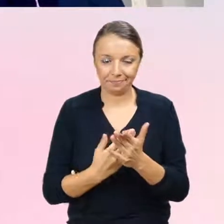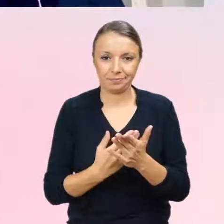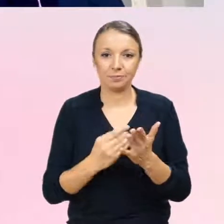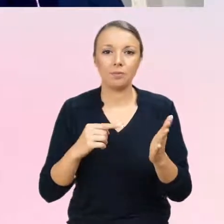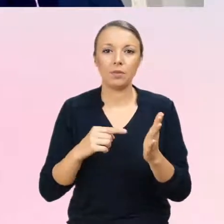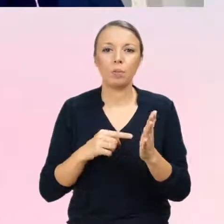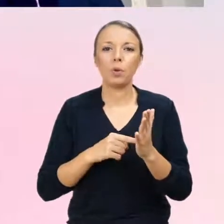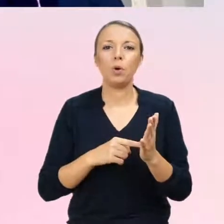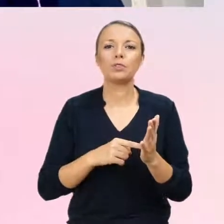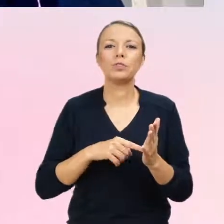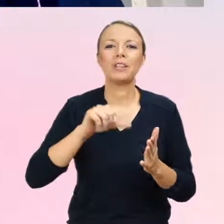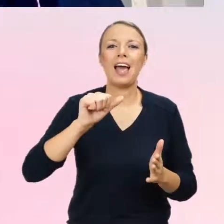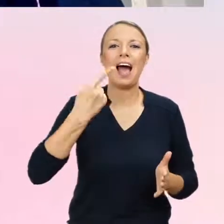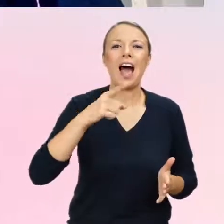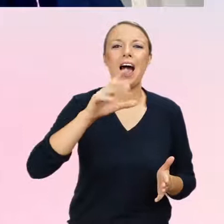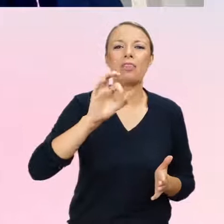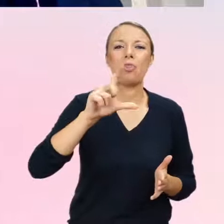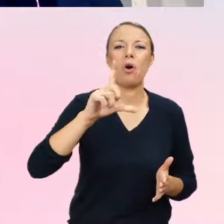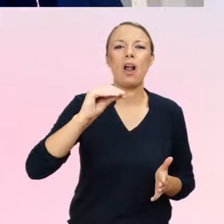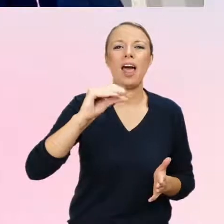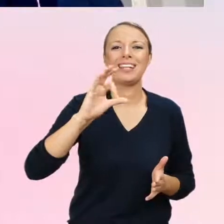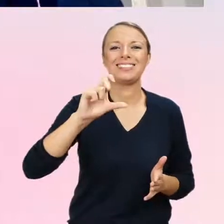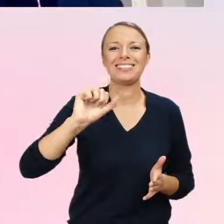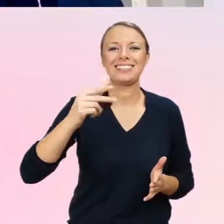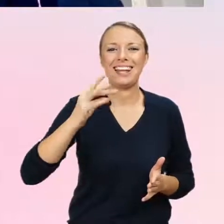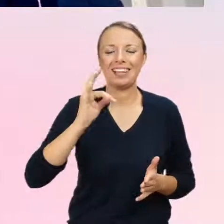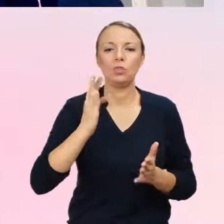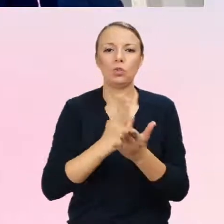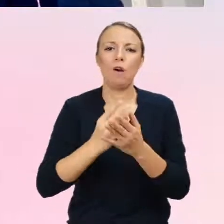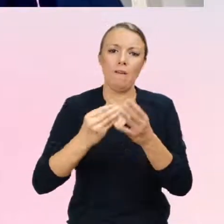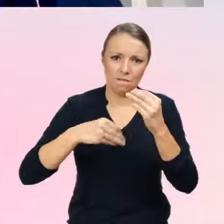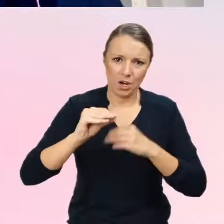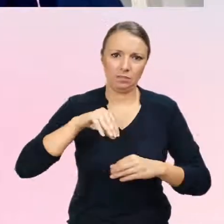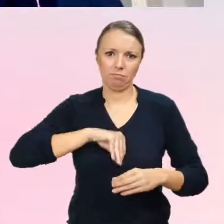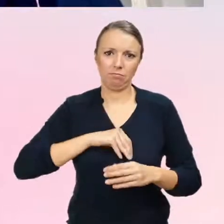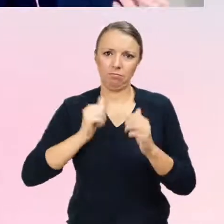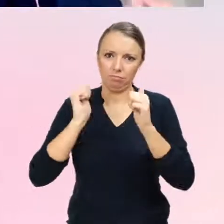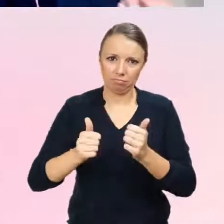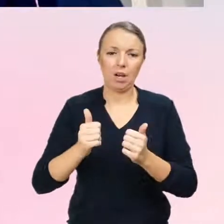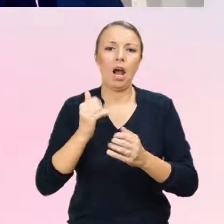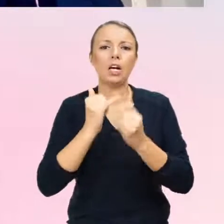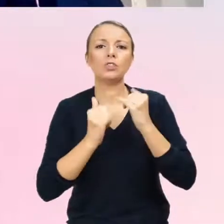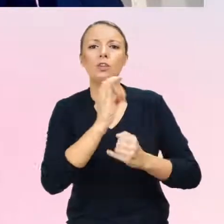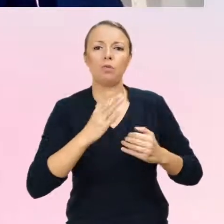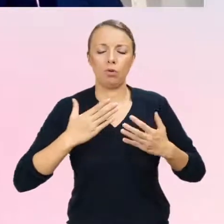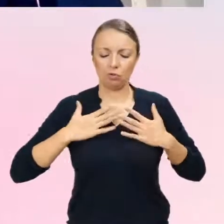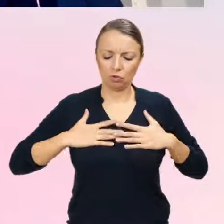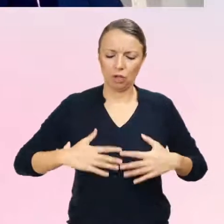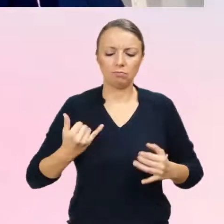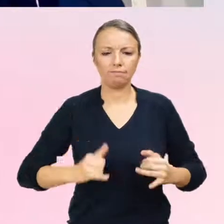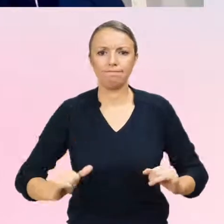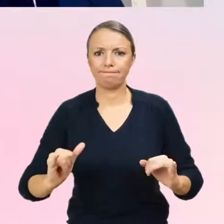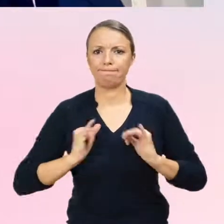stabilni, tak? ta dysforia, jeżeli dysforia się przejawi w okresie adolescencji, to jest to większe